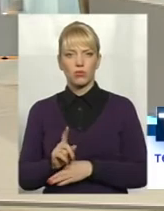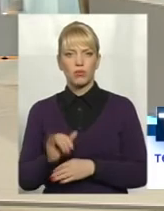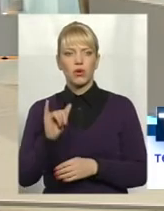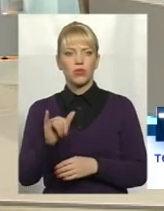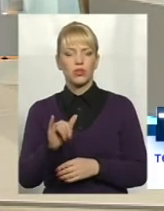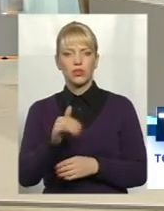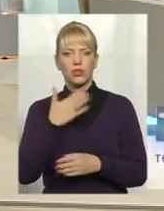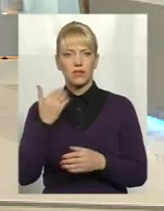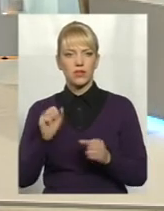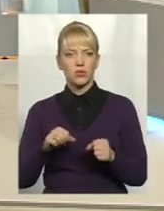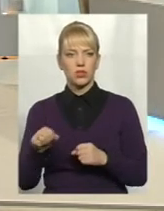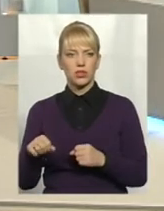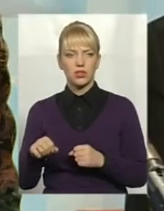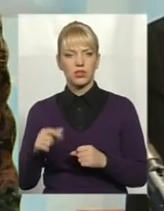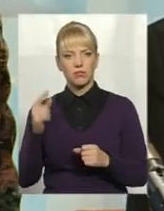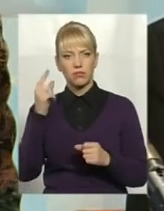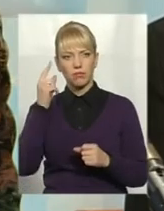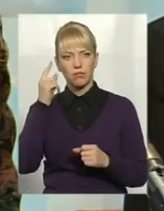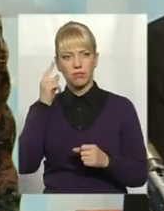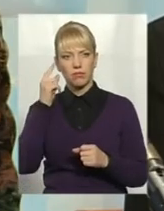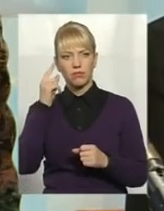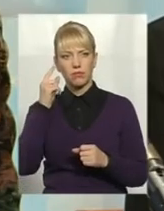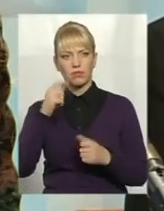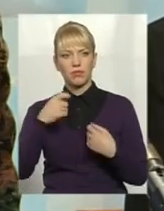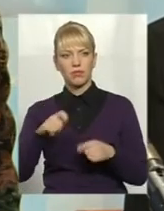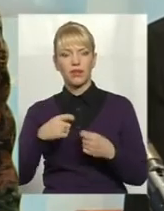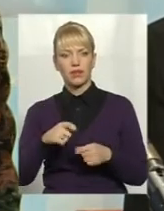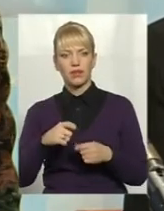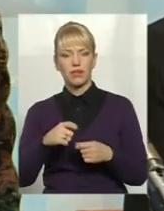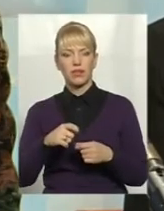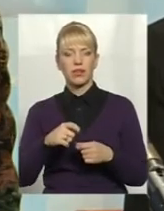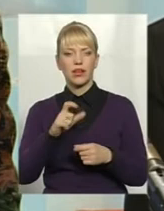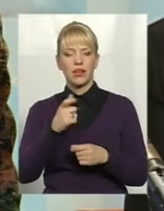можливості прибыльно продавати в країни Євросоюзу.